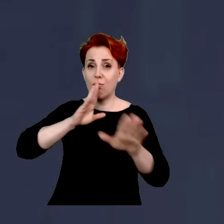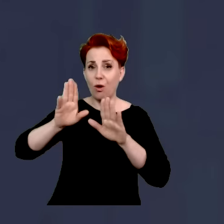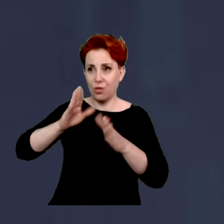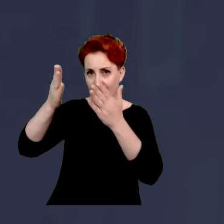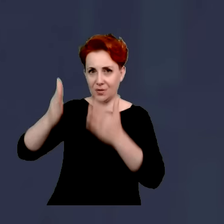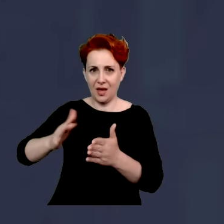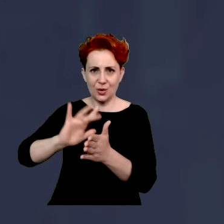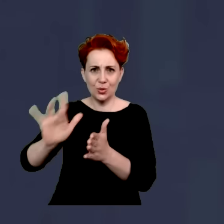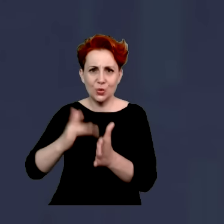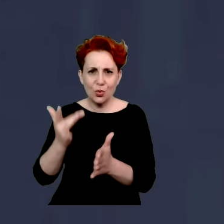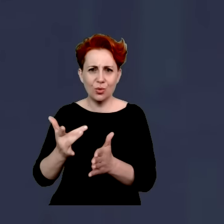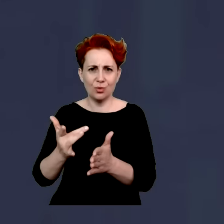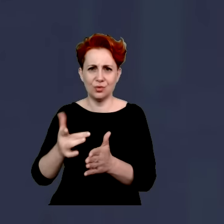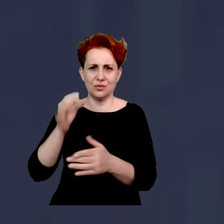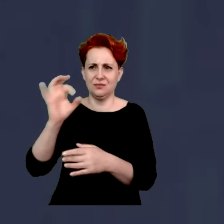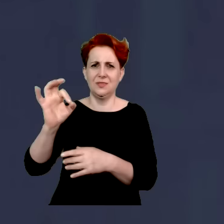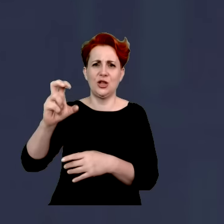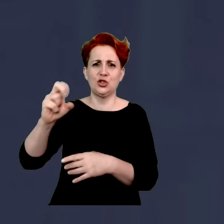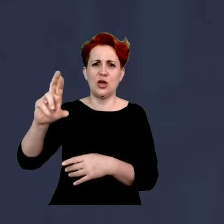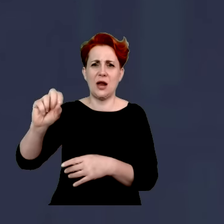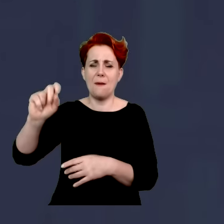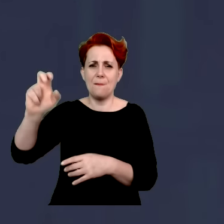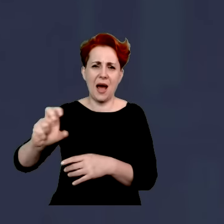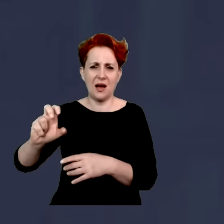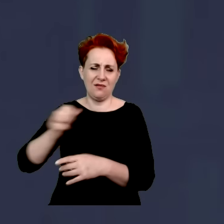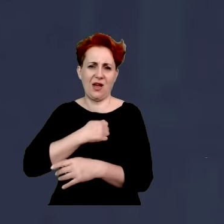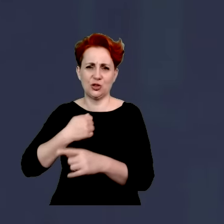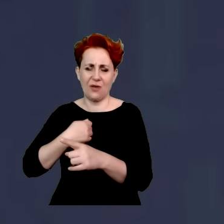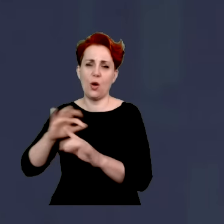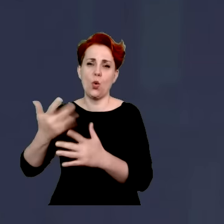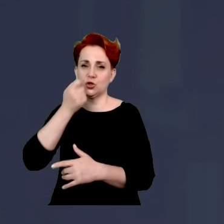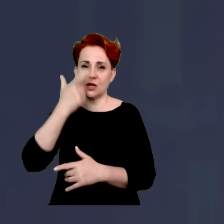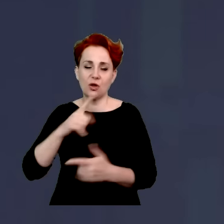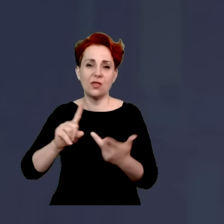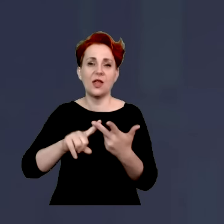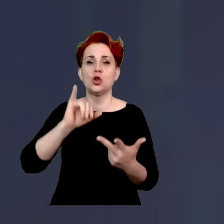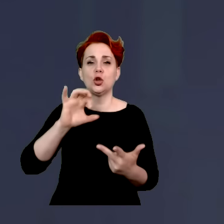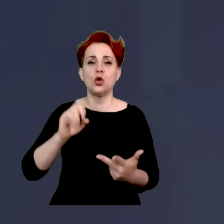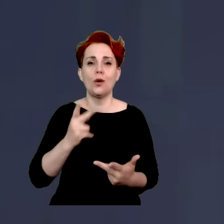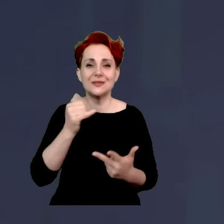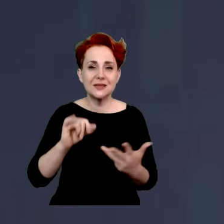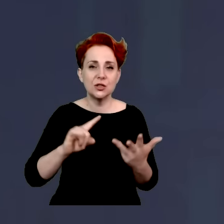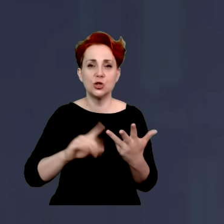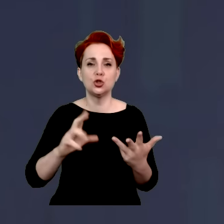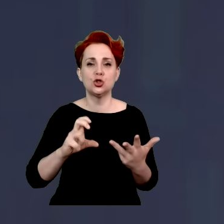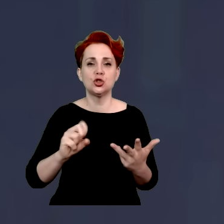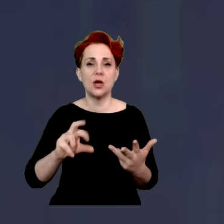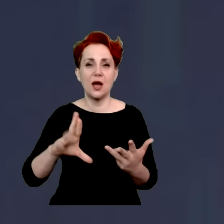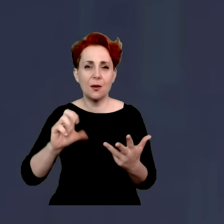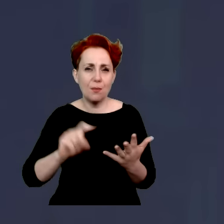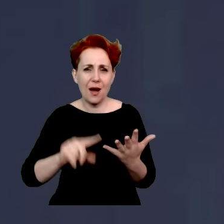Tuska, Czerepacha Warszawskiego, czyli Czaskowskiego, Jońskiego, Szczerbe, Jachiry,